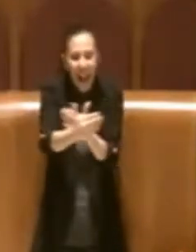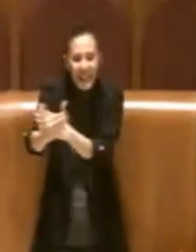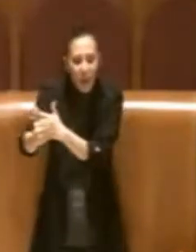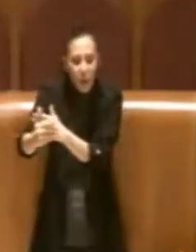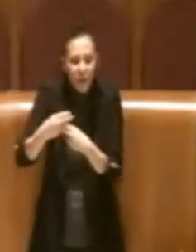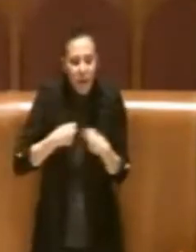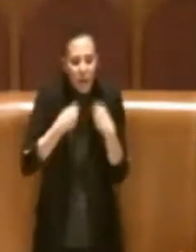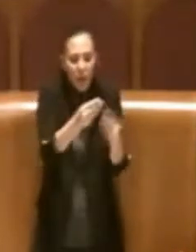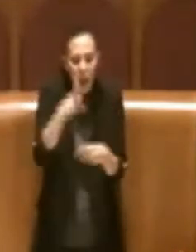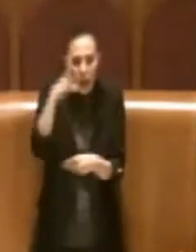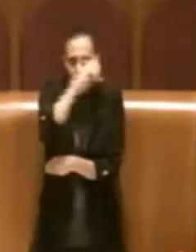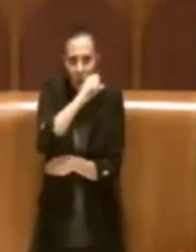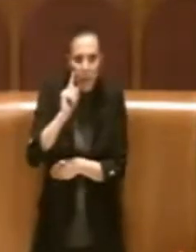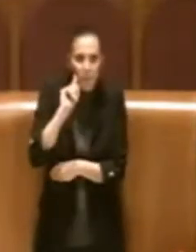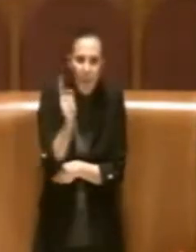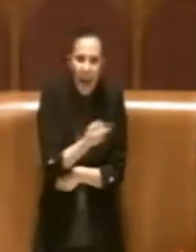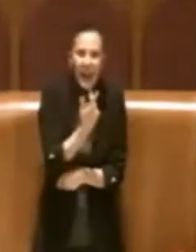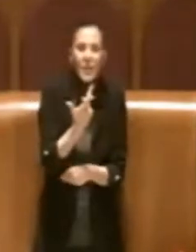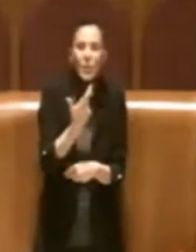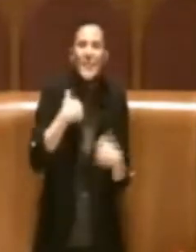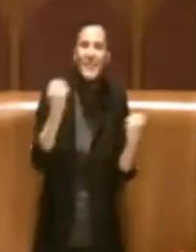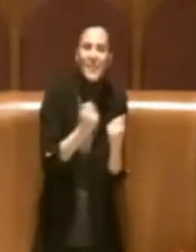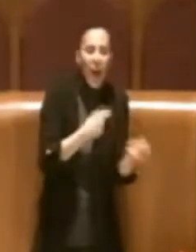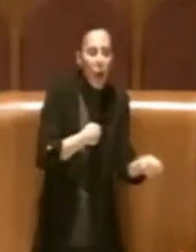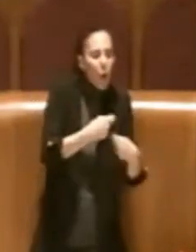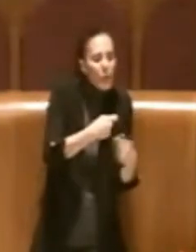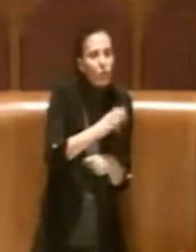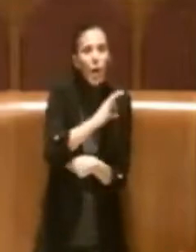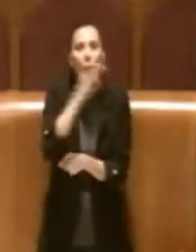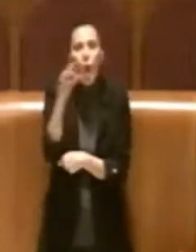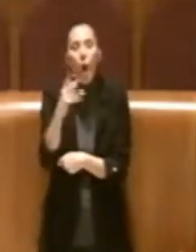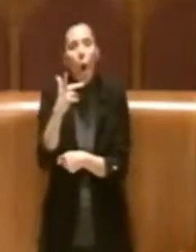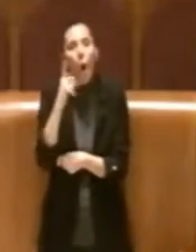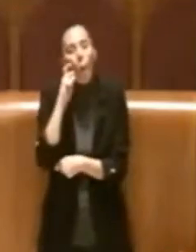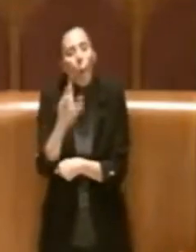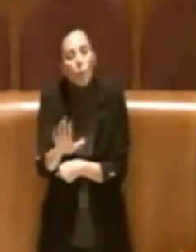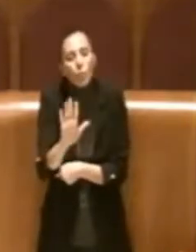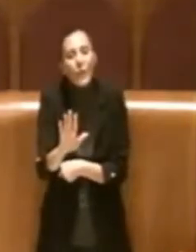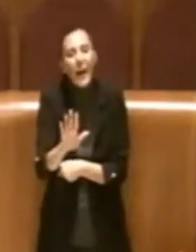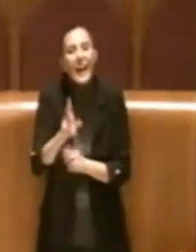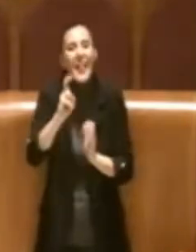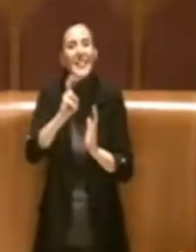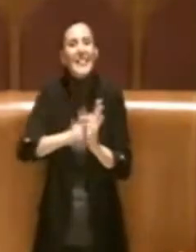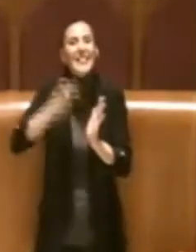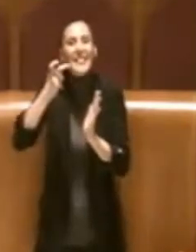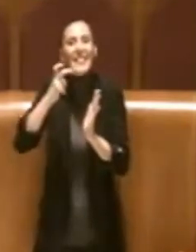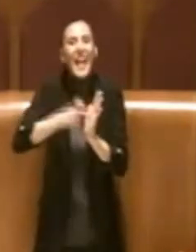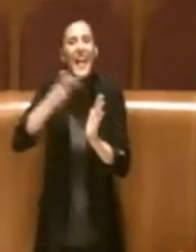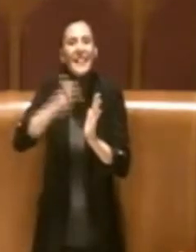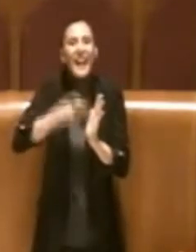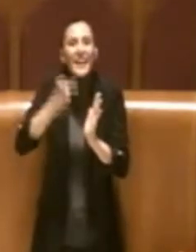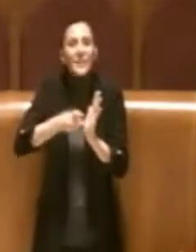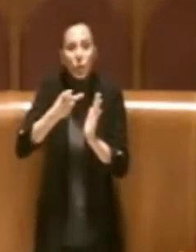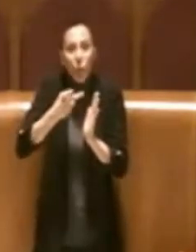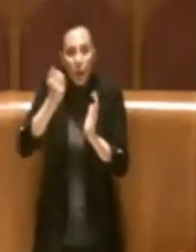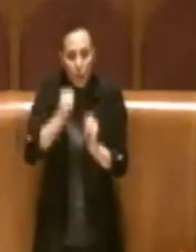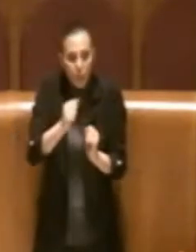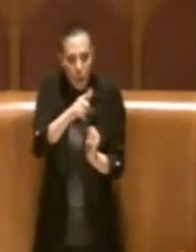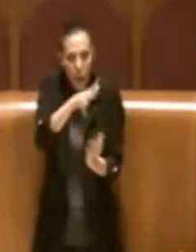attività commerciale o culturale, quali potrebbero essere le detrazioni da applicare.